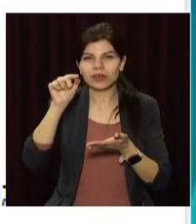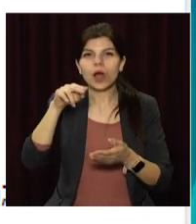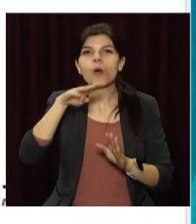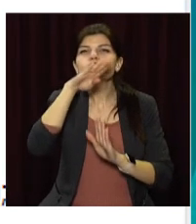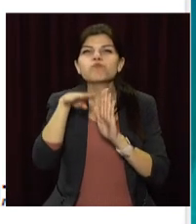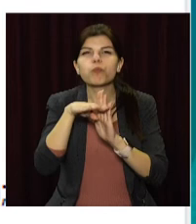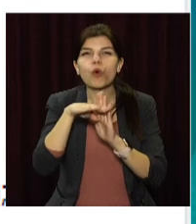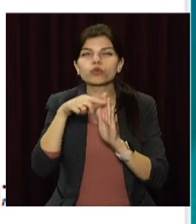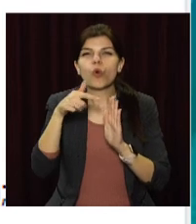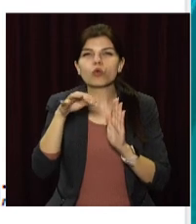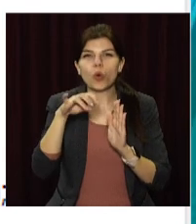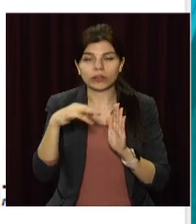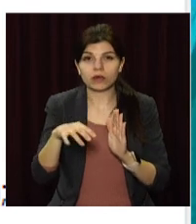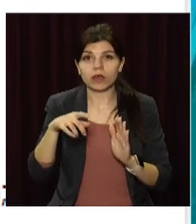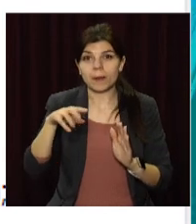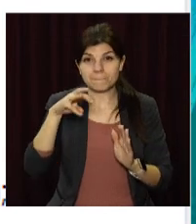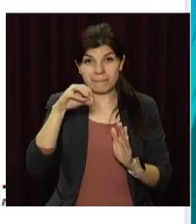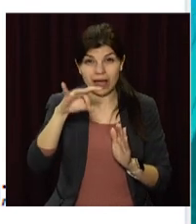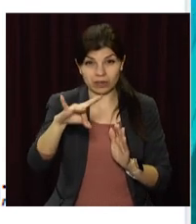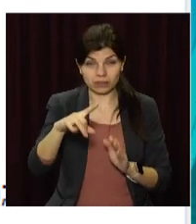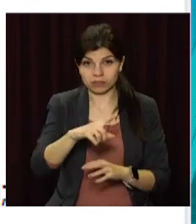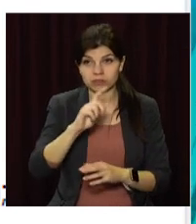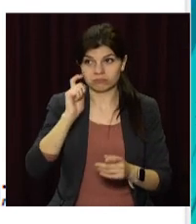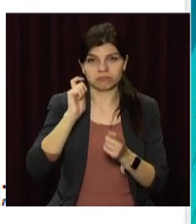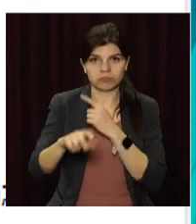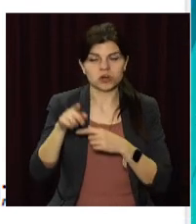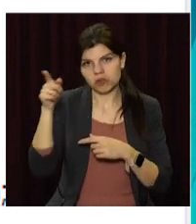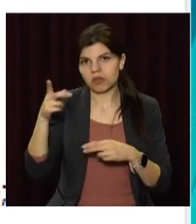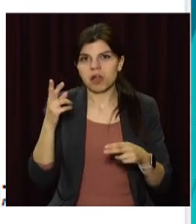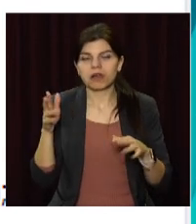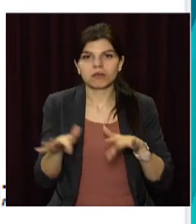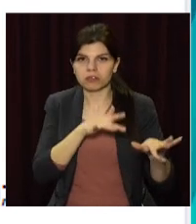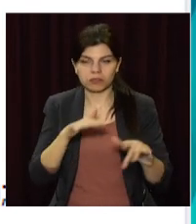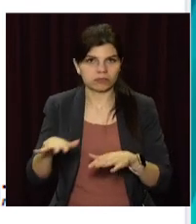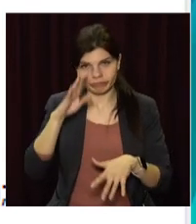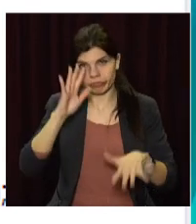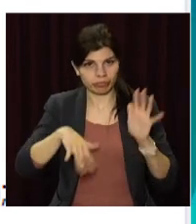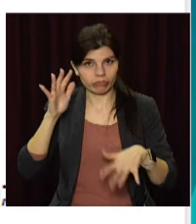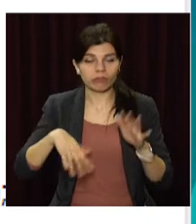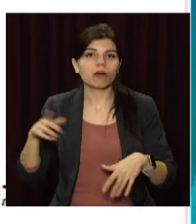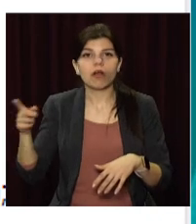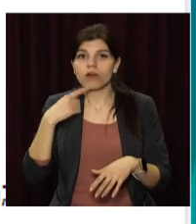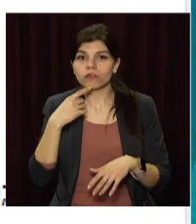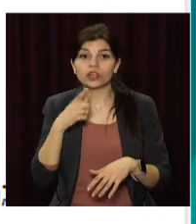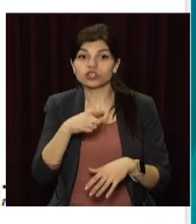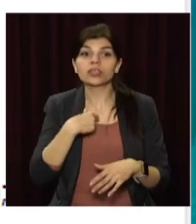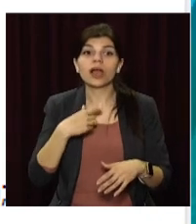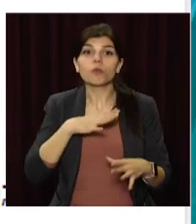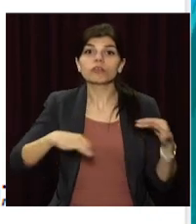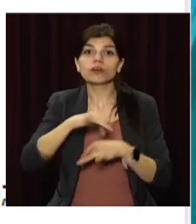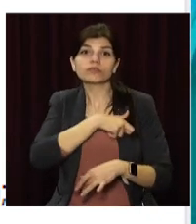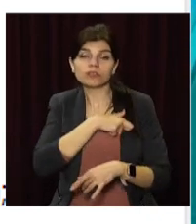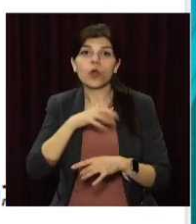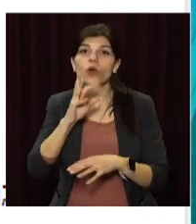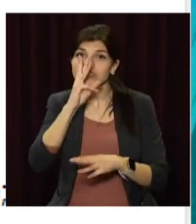Підгородного. У ньому звинувачує міського голову Андрія Горба в бездіяльності та погрозах на його адресу. Депутат розповідає, намагався винести на сесію